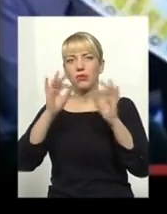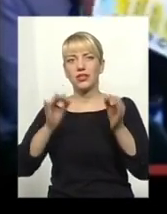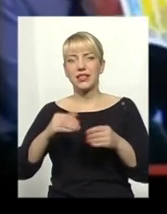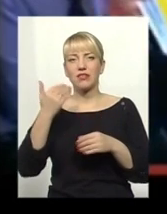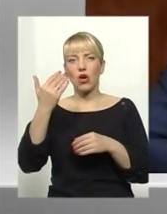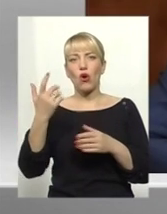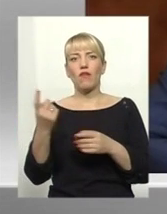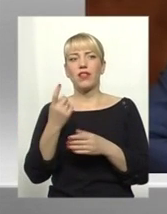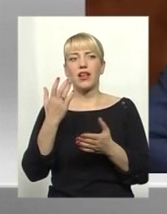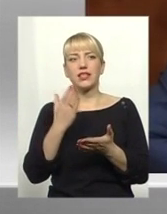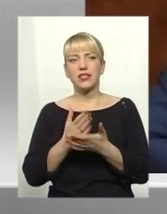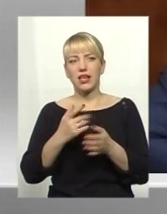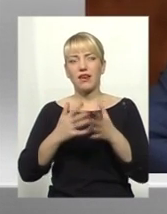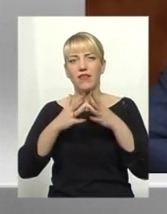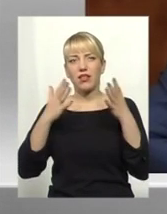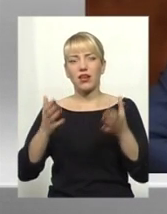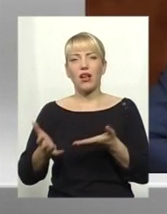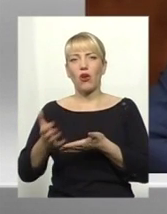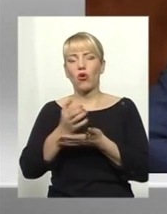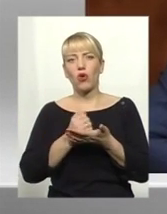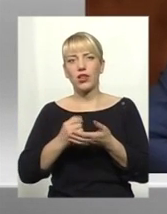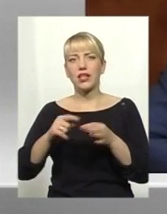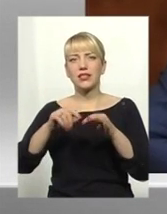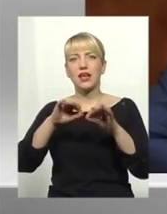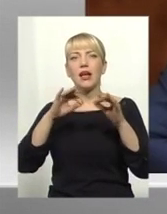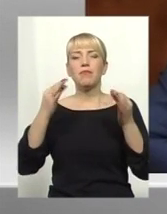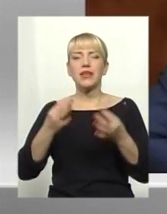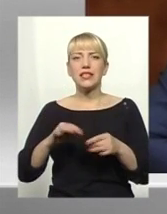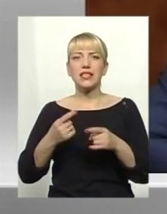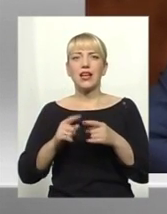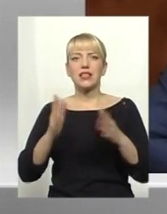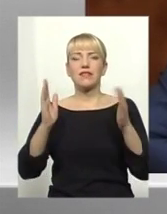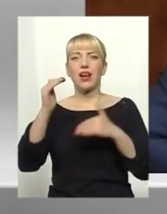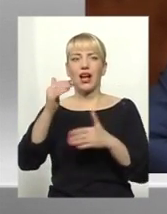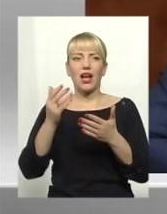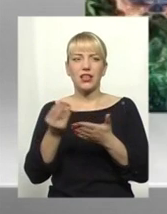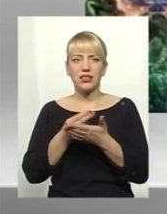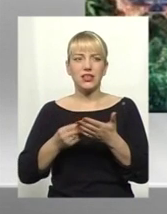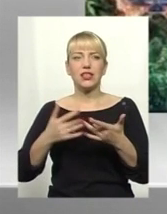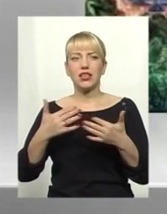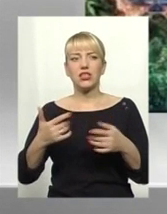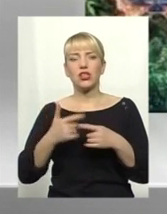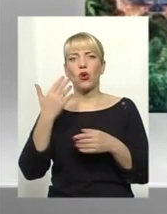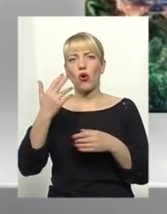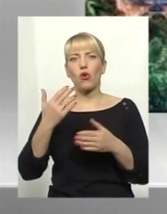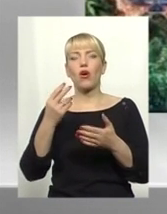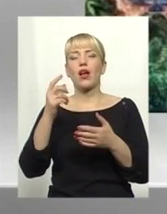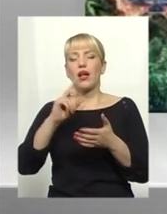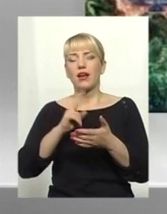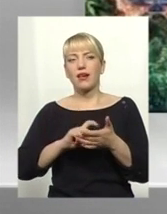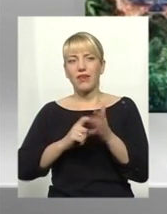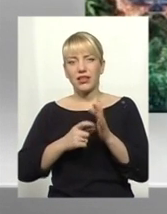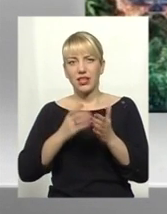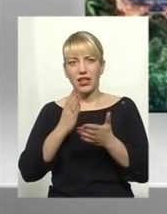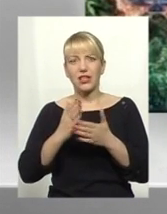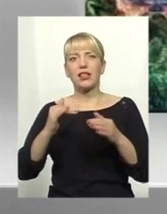У його власності чимала колекція картин, антикварних виробів, годинників та ювелірних прикрас. Його родина має будинок під Києвом,